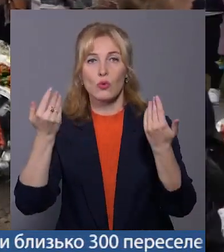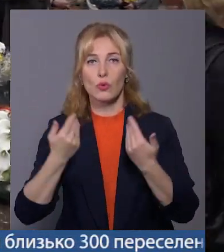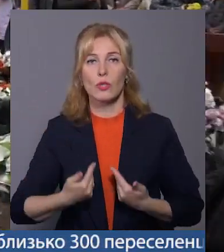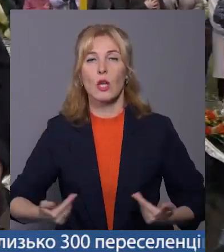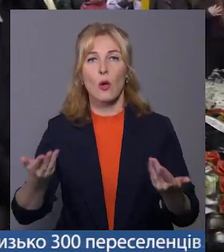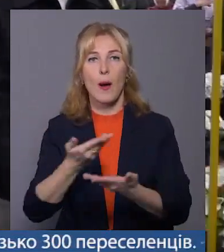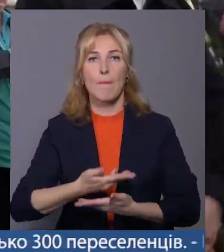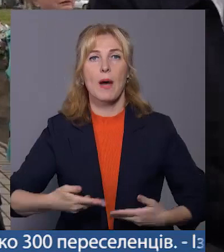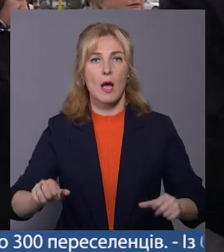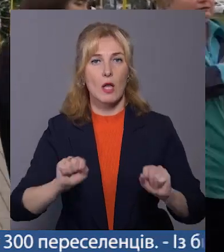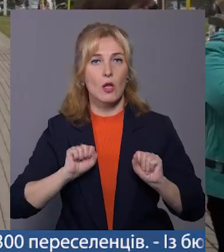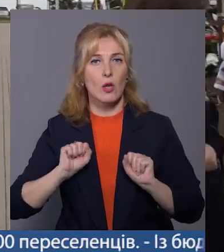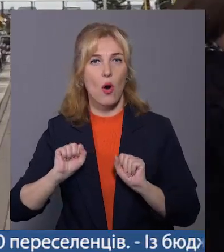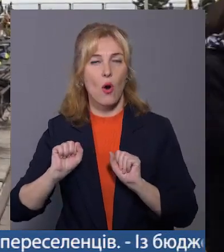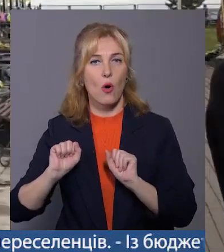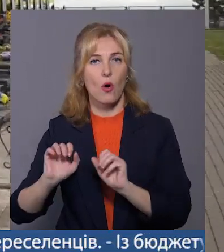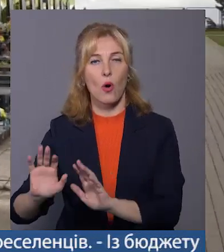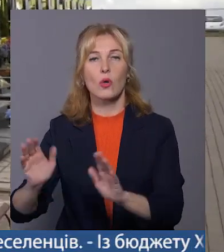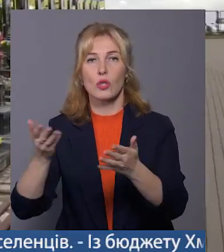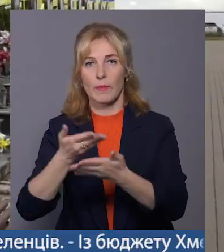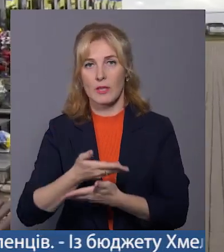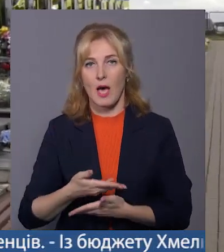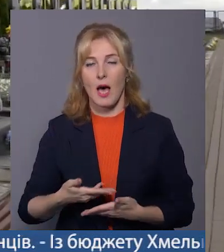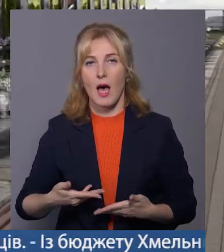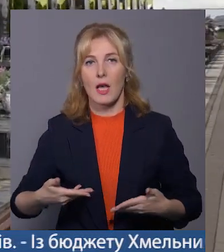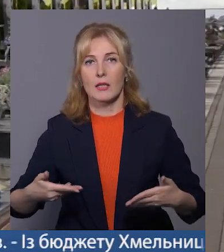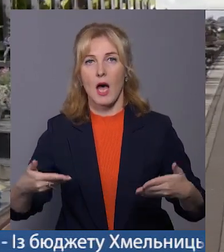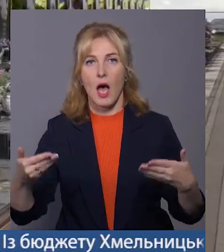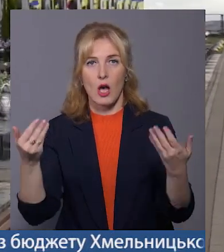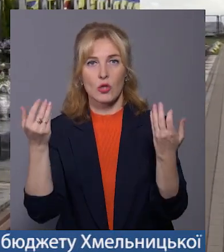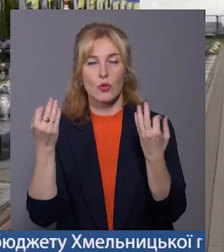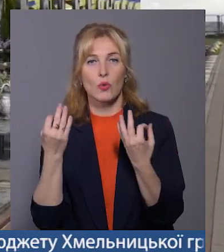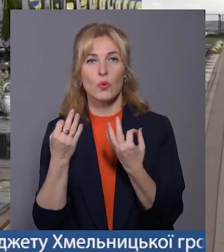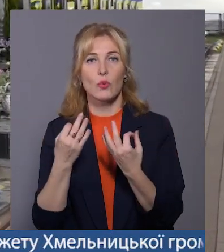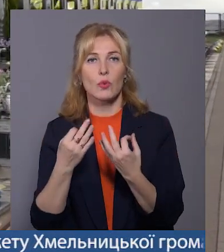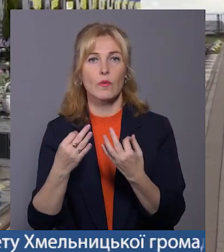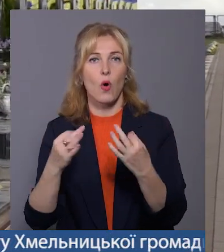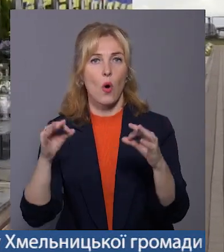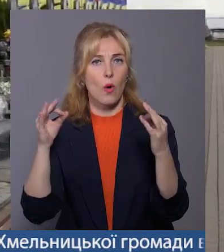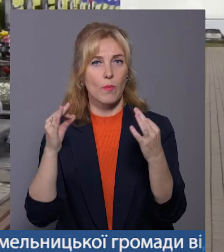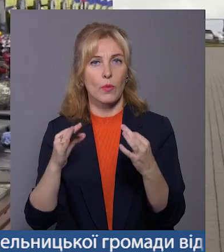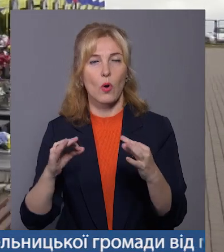ми положим за нашу